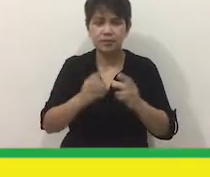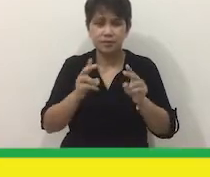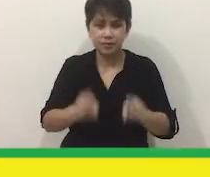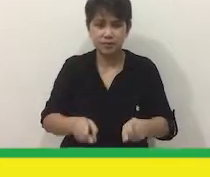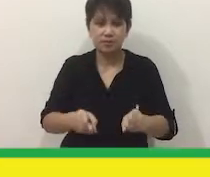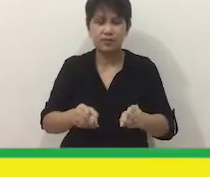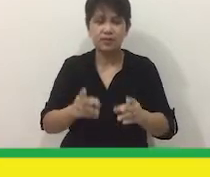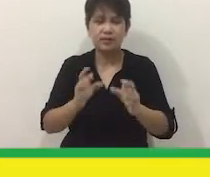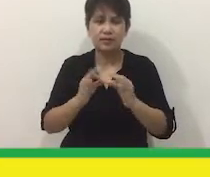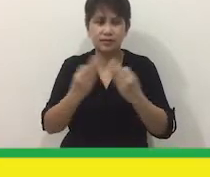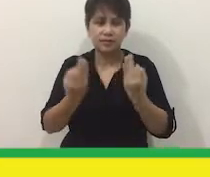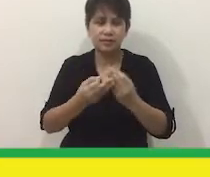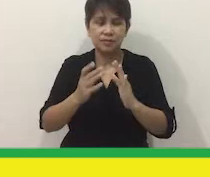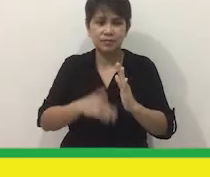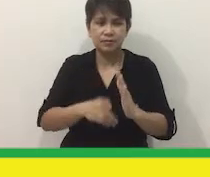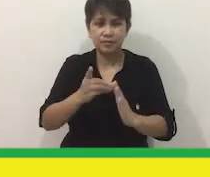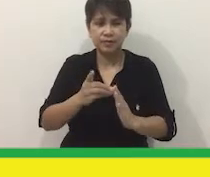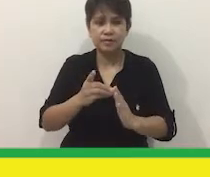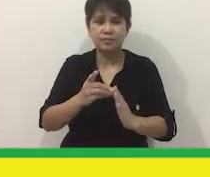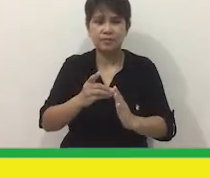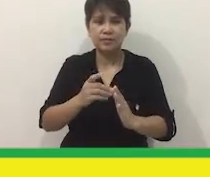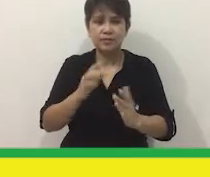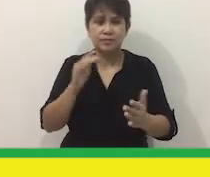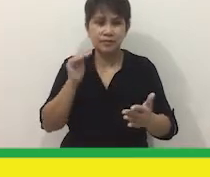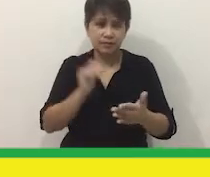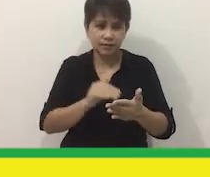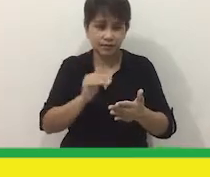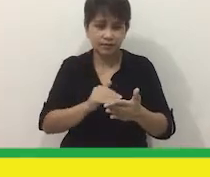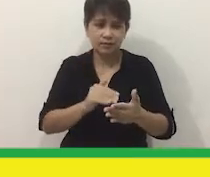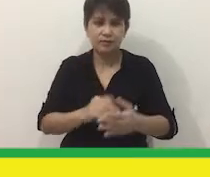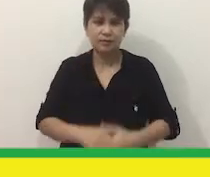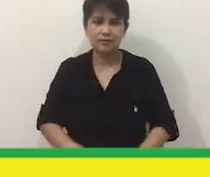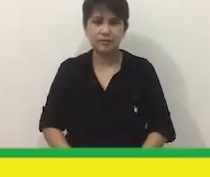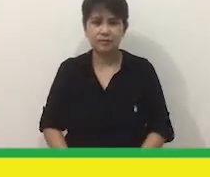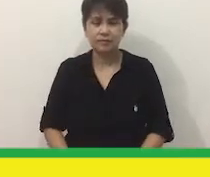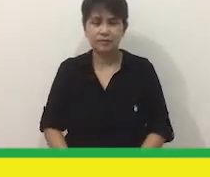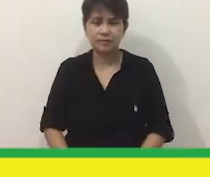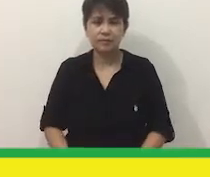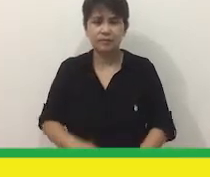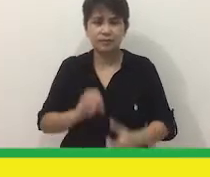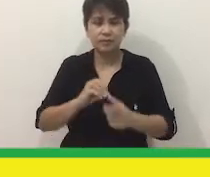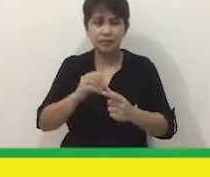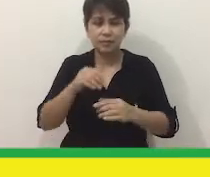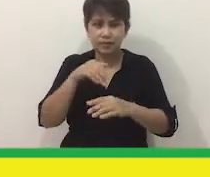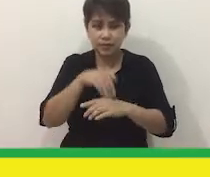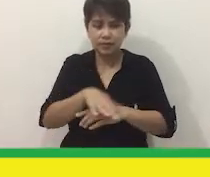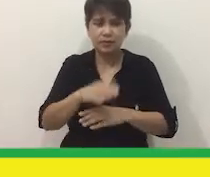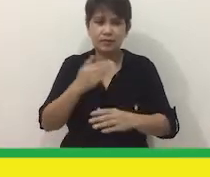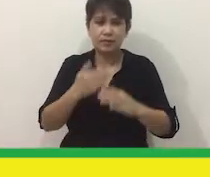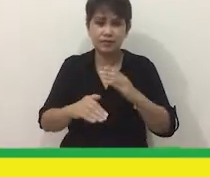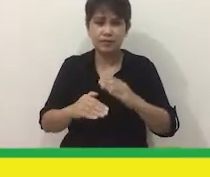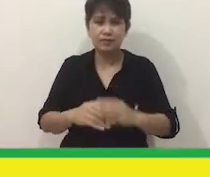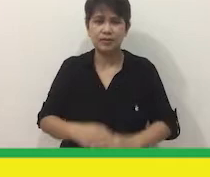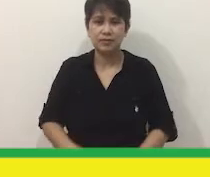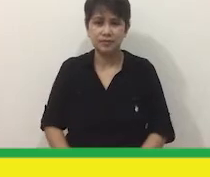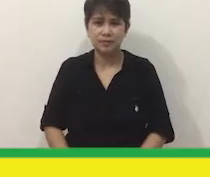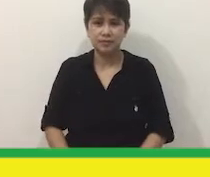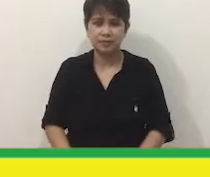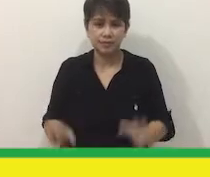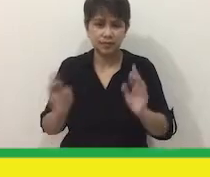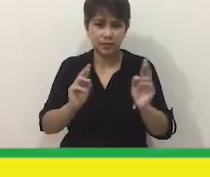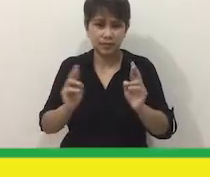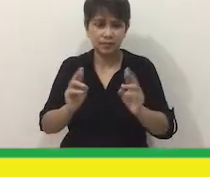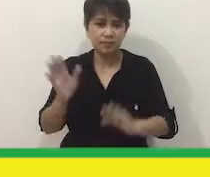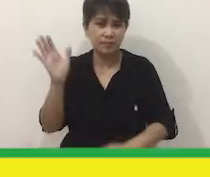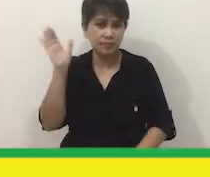Development Studies Or pwede kayong mag-email Sa ChecketingStories At Gmail Dot com Yan So